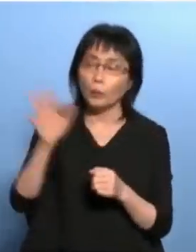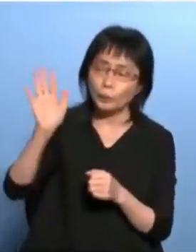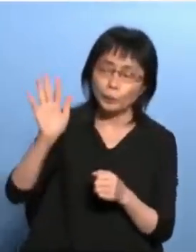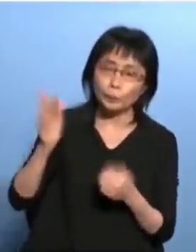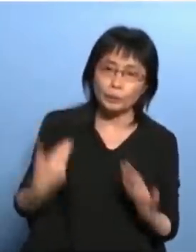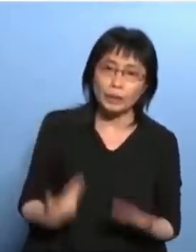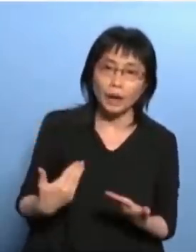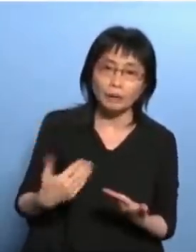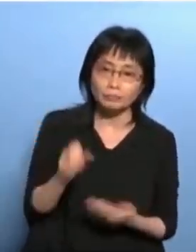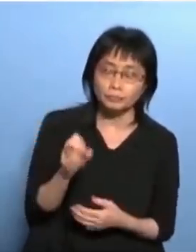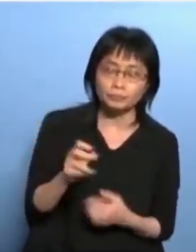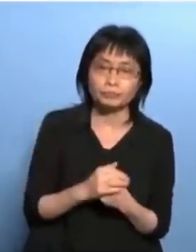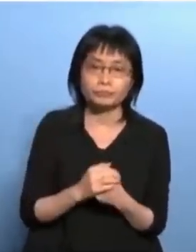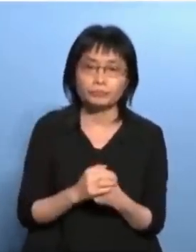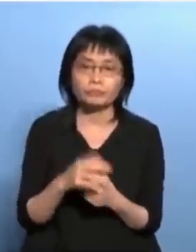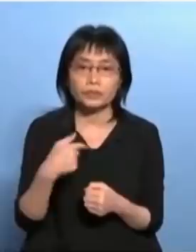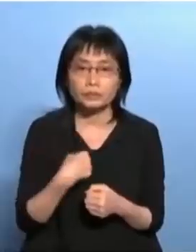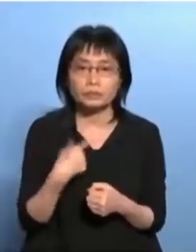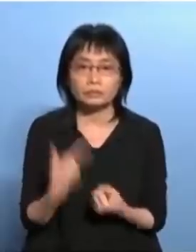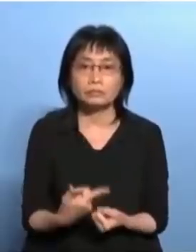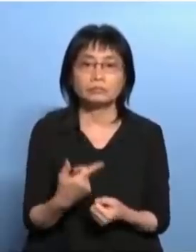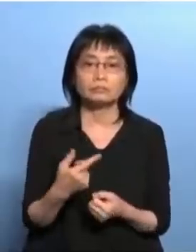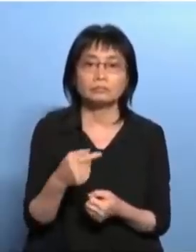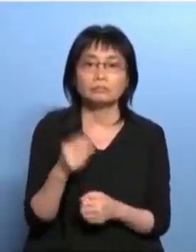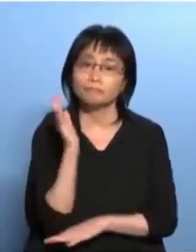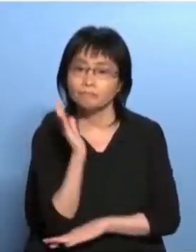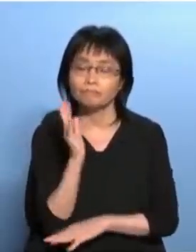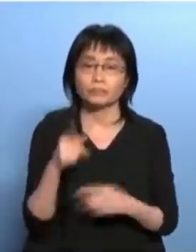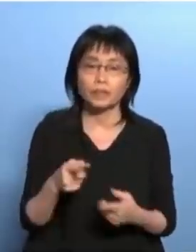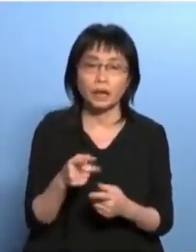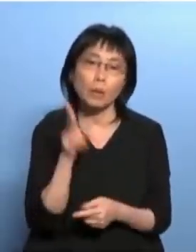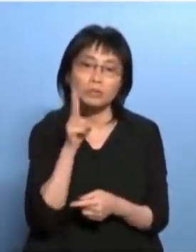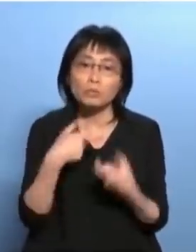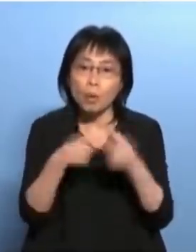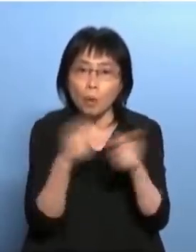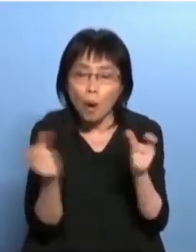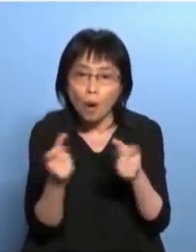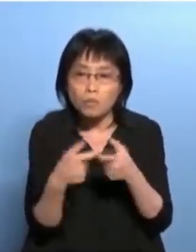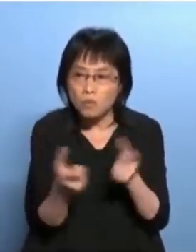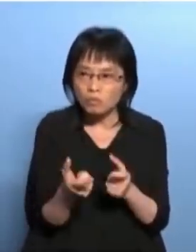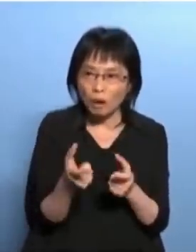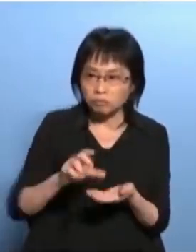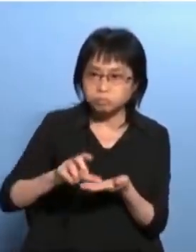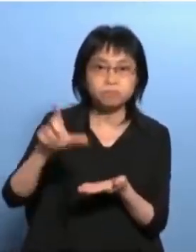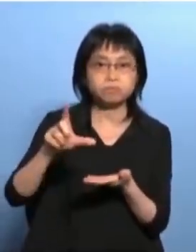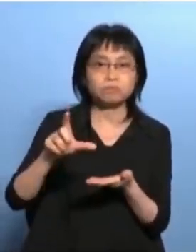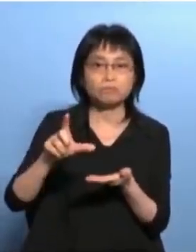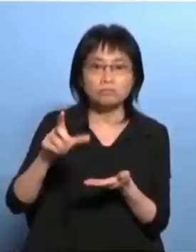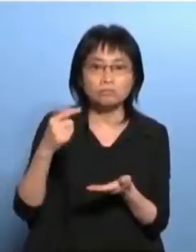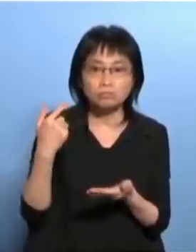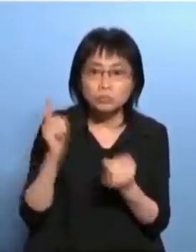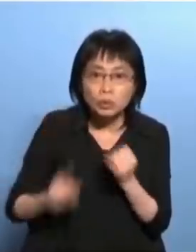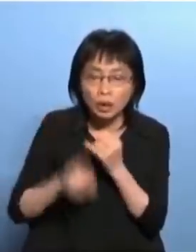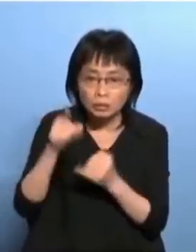呢出给那些教育局那些是用来打压老师我们里面有废了这个教育局局长